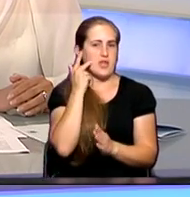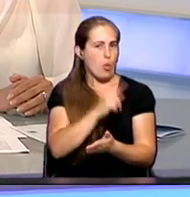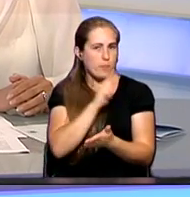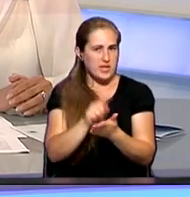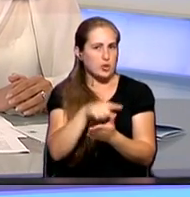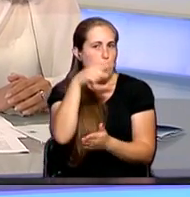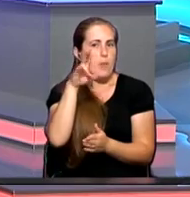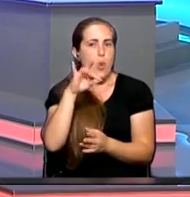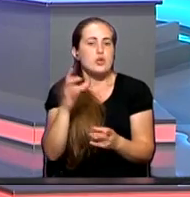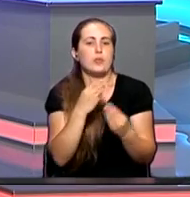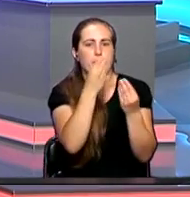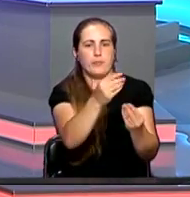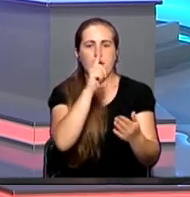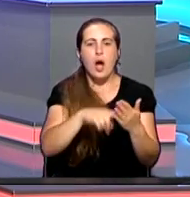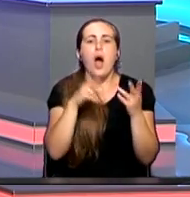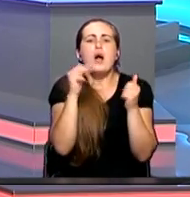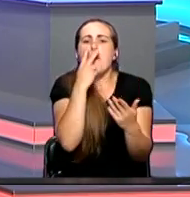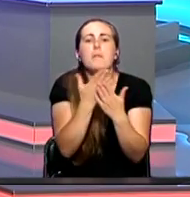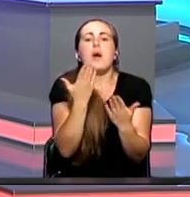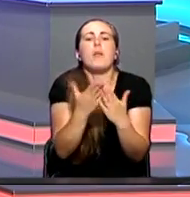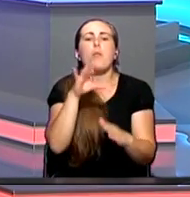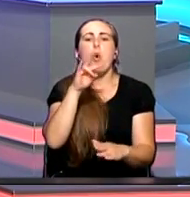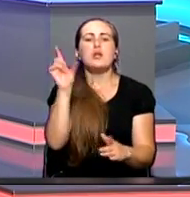полиса для того, чтобы его идентифицировать. Как выглядит полис?